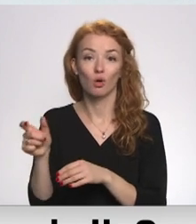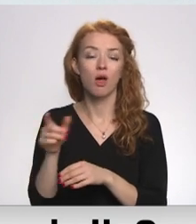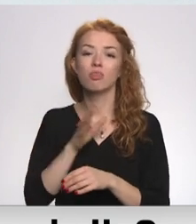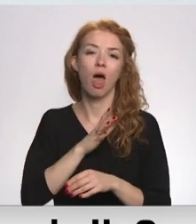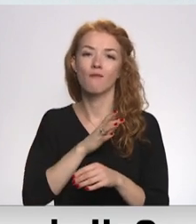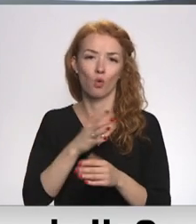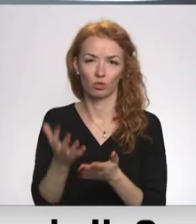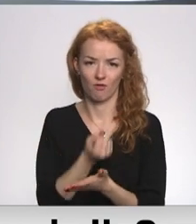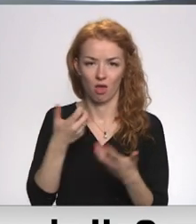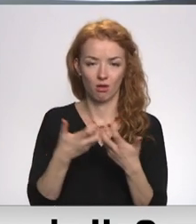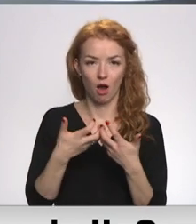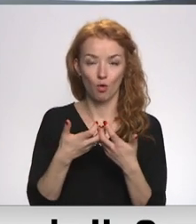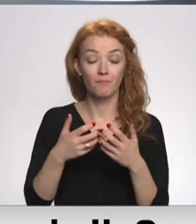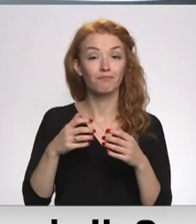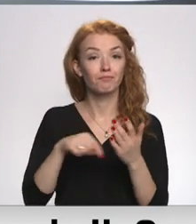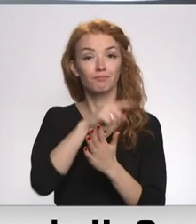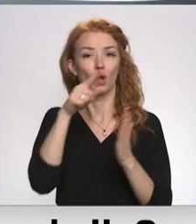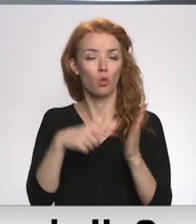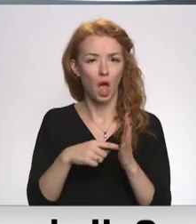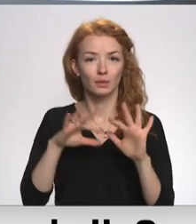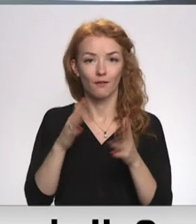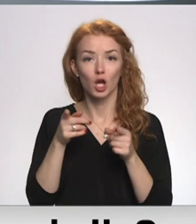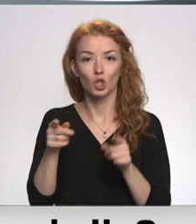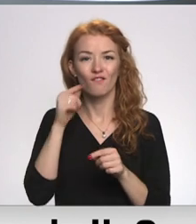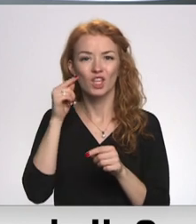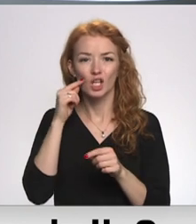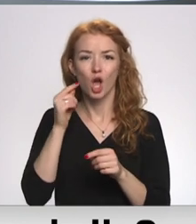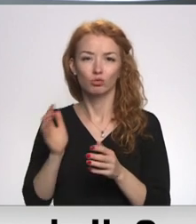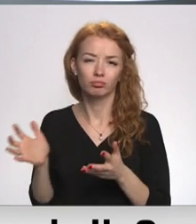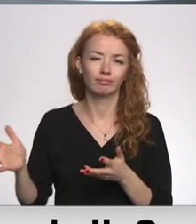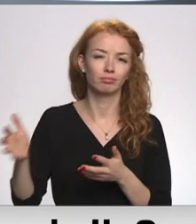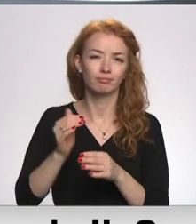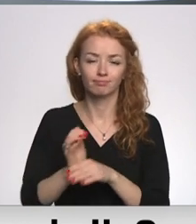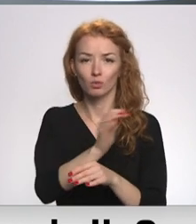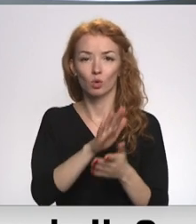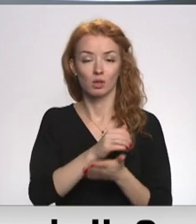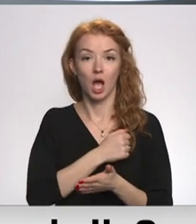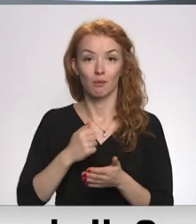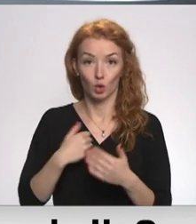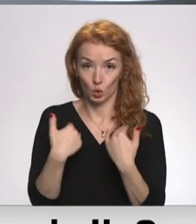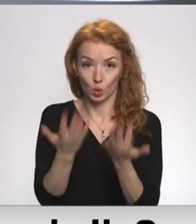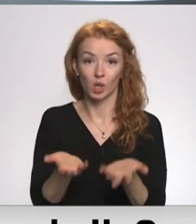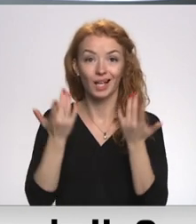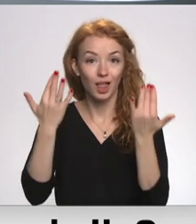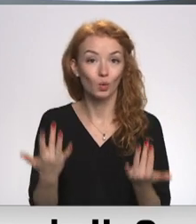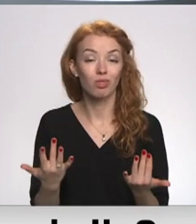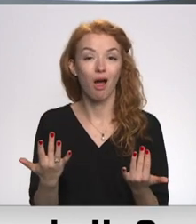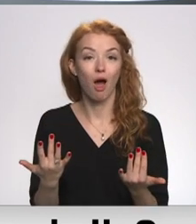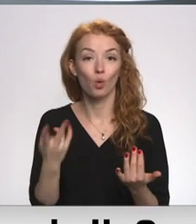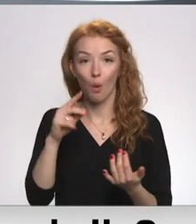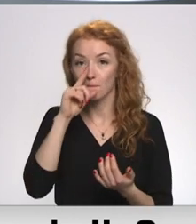uz otpuses. Šī mobilizācija dos to, gaidīja to efektu, to, ko varbūt Kremļa saimnieks grib, vai